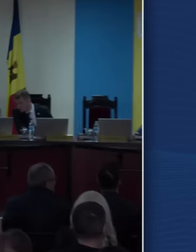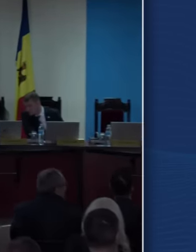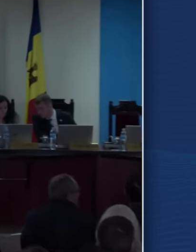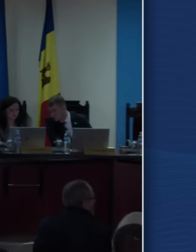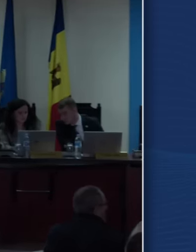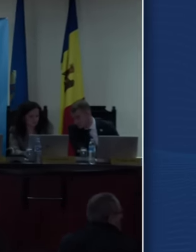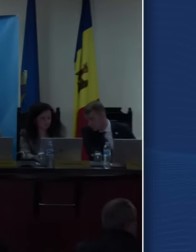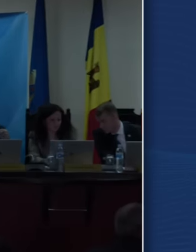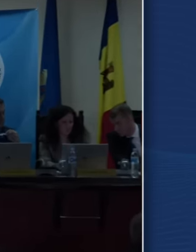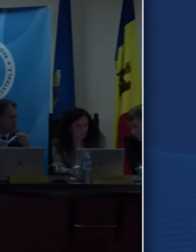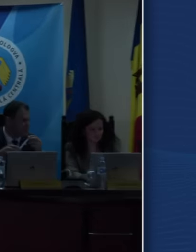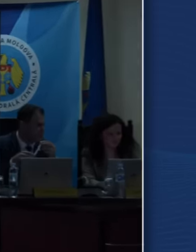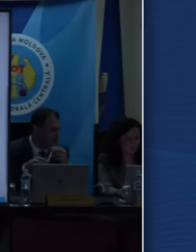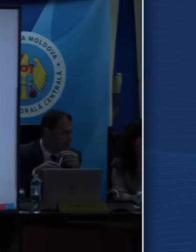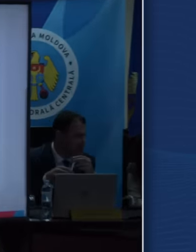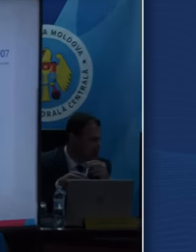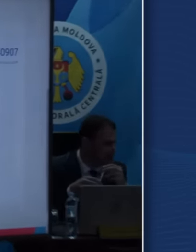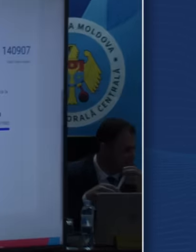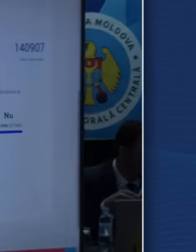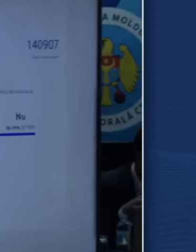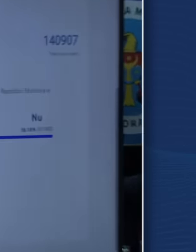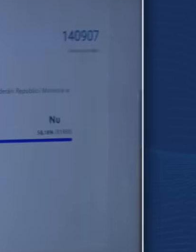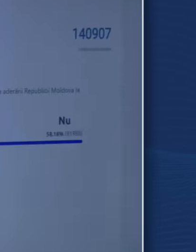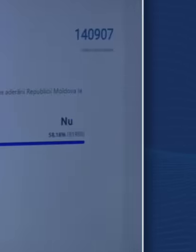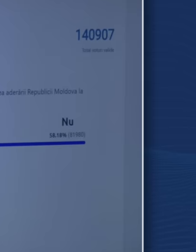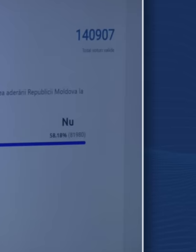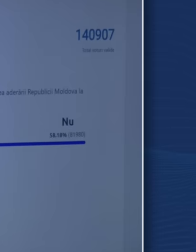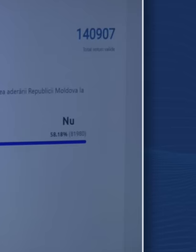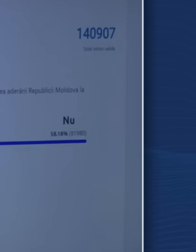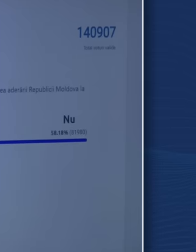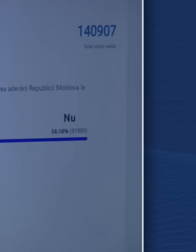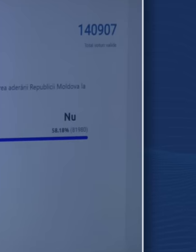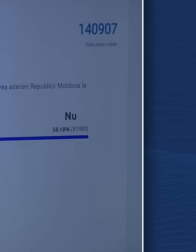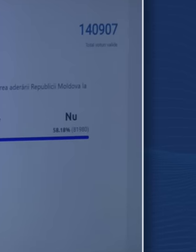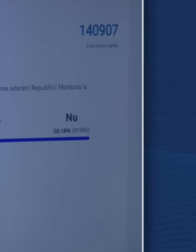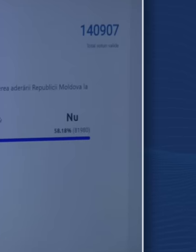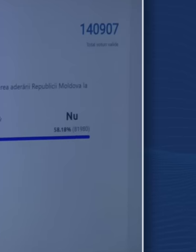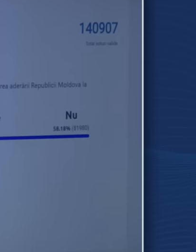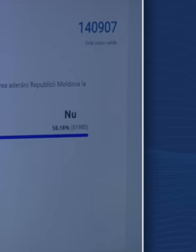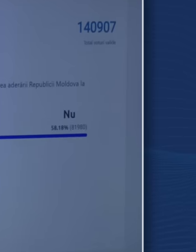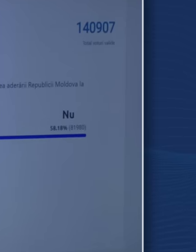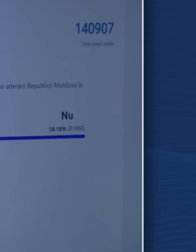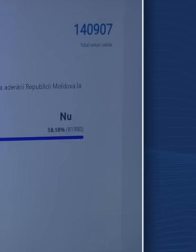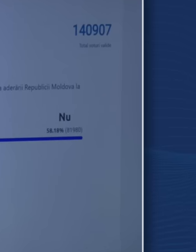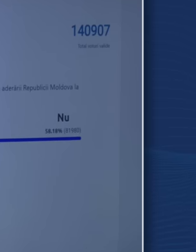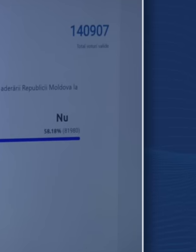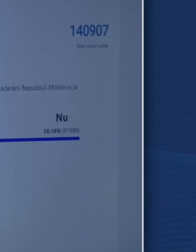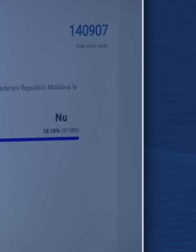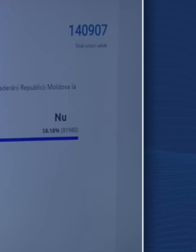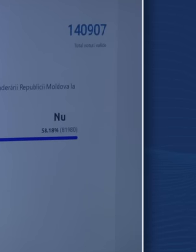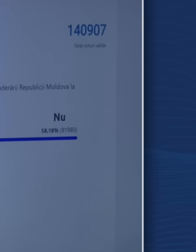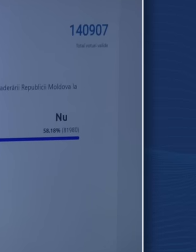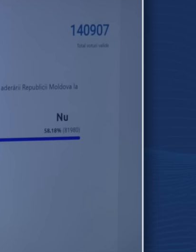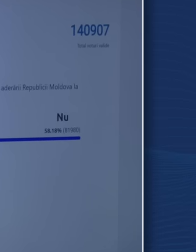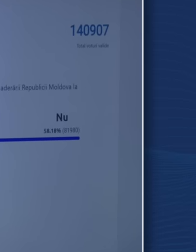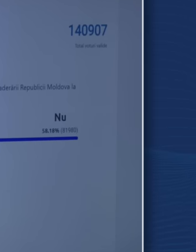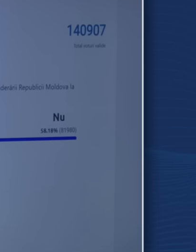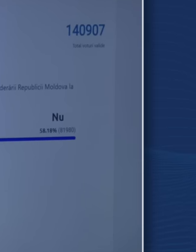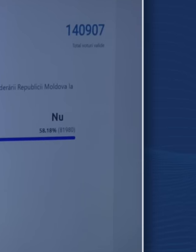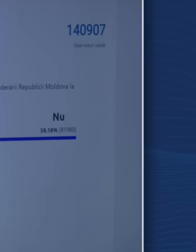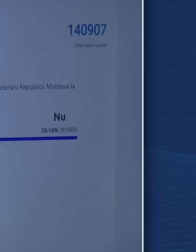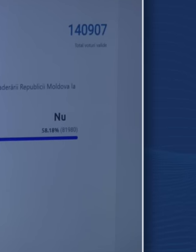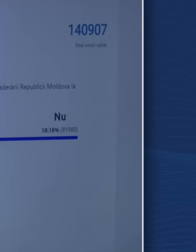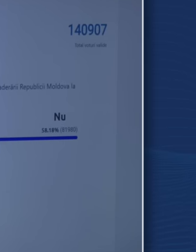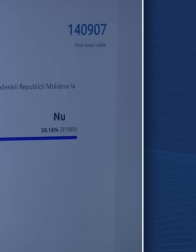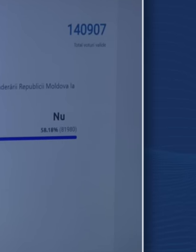verbale pentru alegerea președintelui și pentru referendumul constituțional. Doamna Caraman, dacă ne puteți